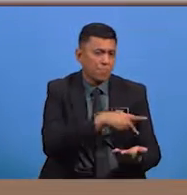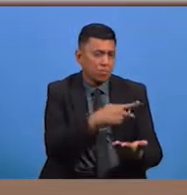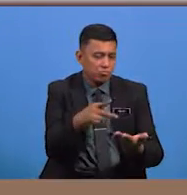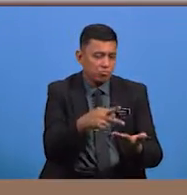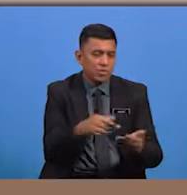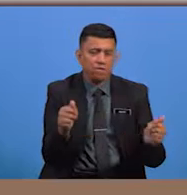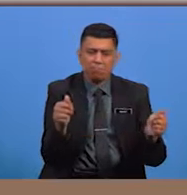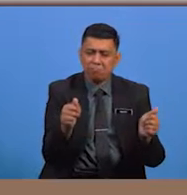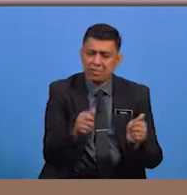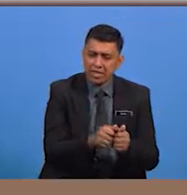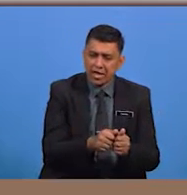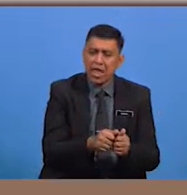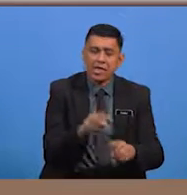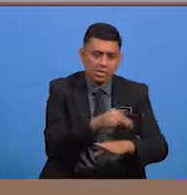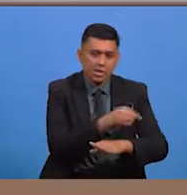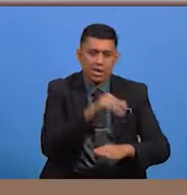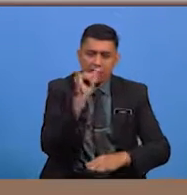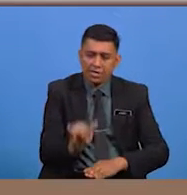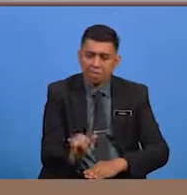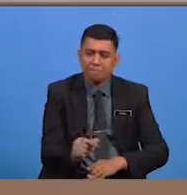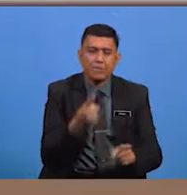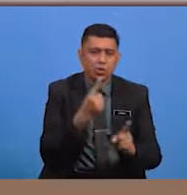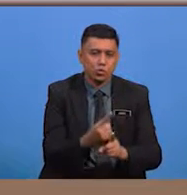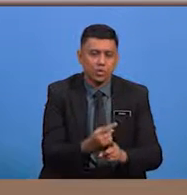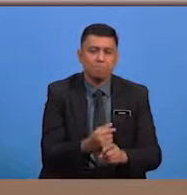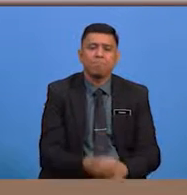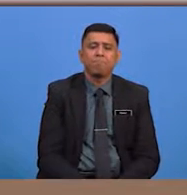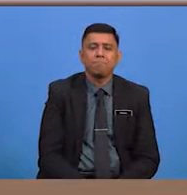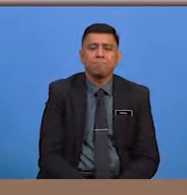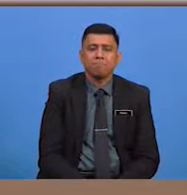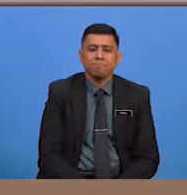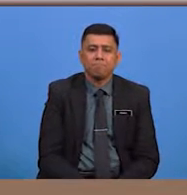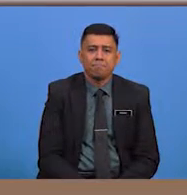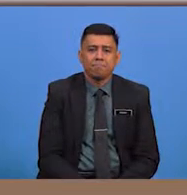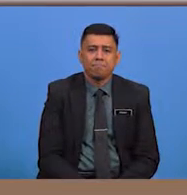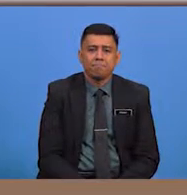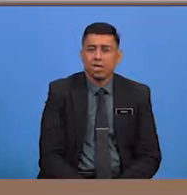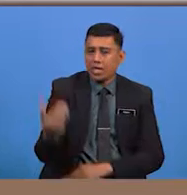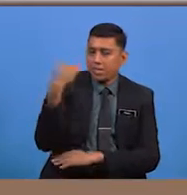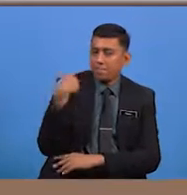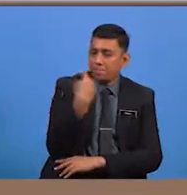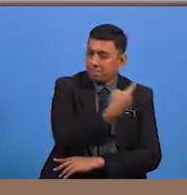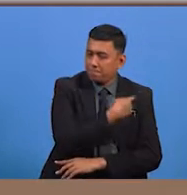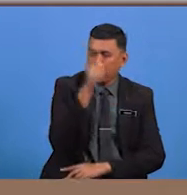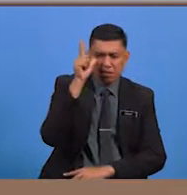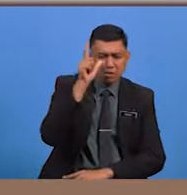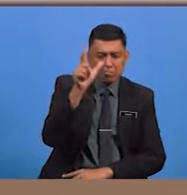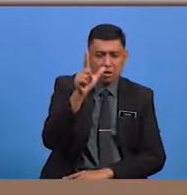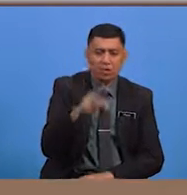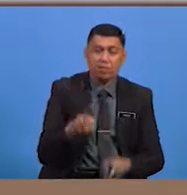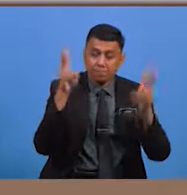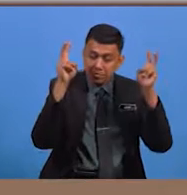Dengan nada yang betul dan penuh penghayatan Mari kita lihat